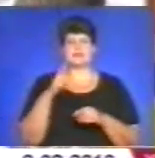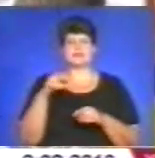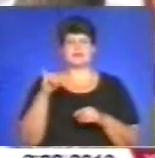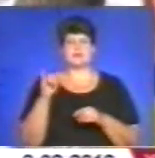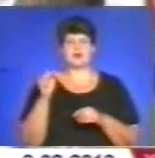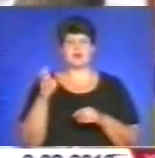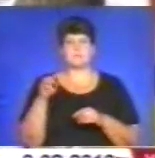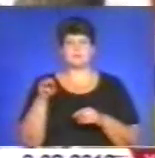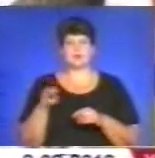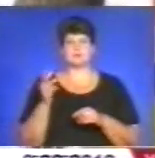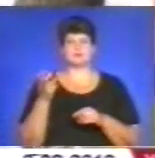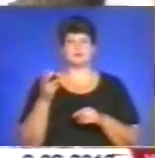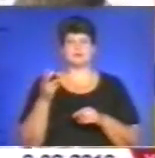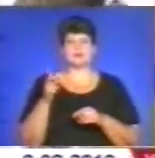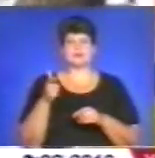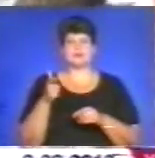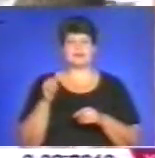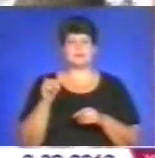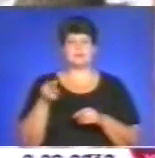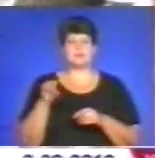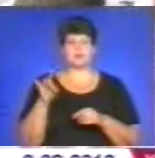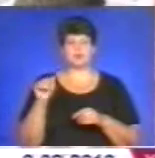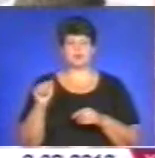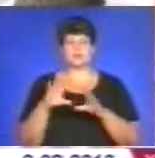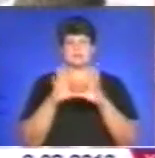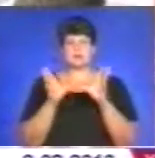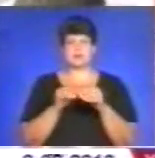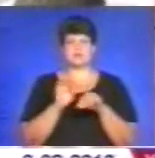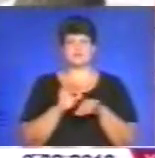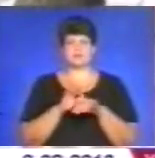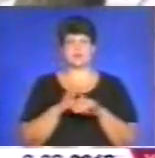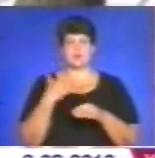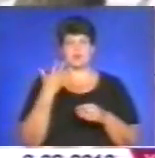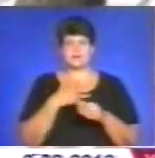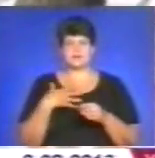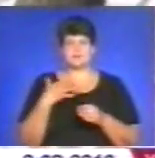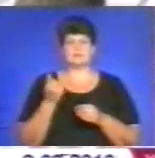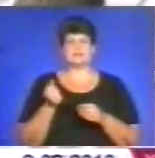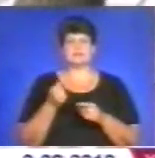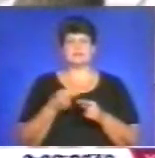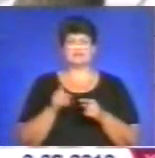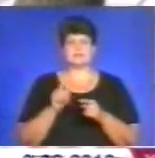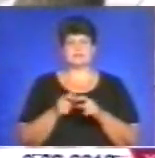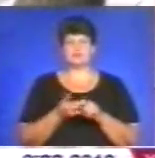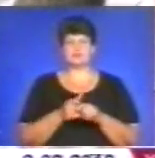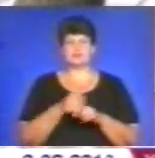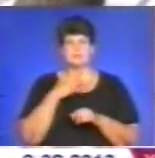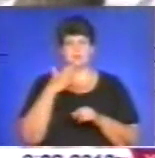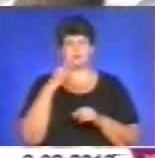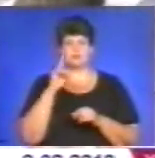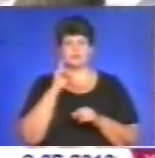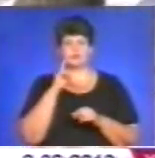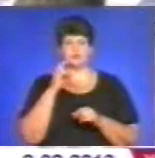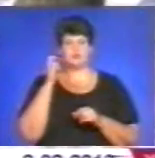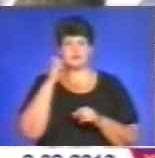гіпертонічної хвороби, загальних захворювань організму, центральні дегенерації сітківки, які зараз дуже багато і в молодому віті.